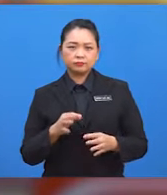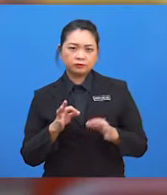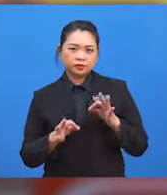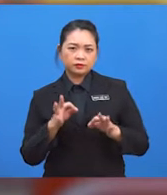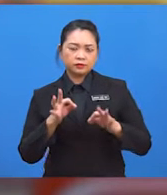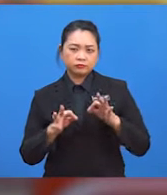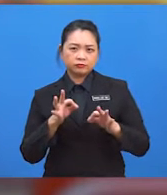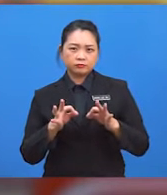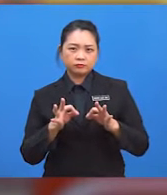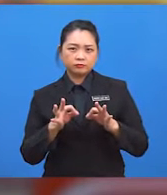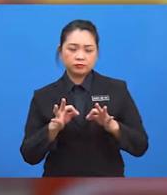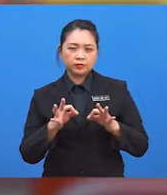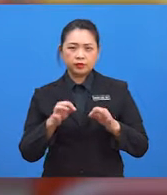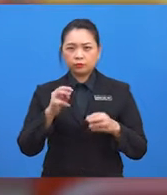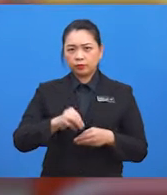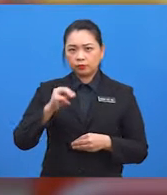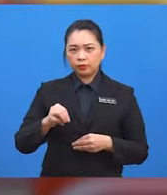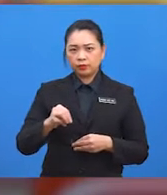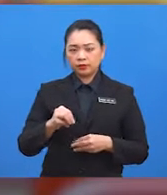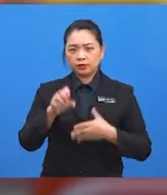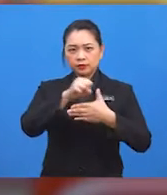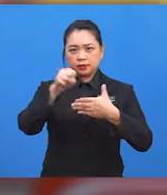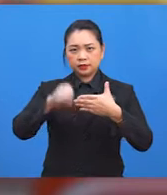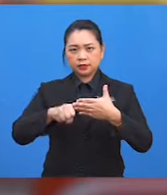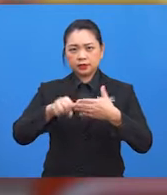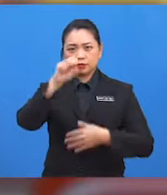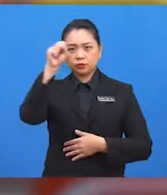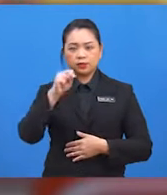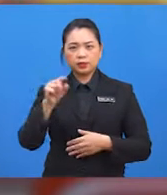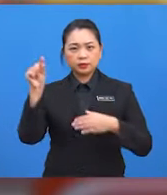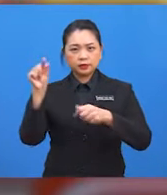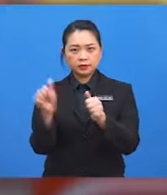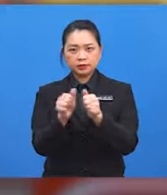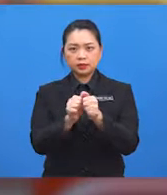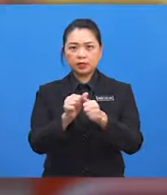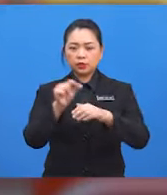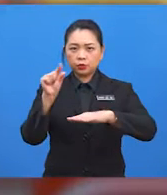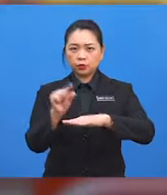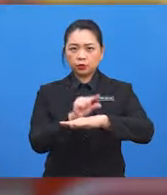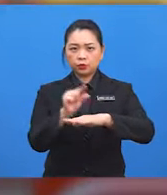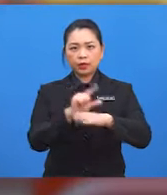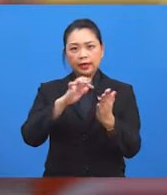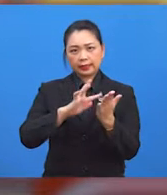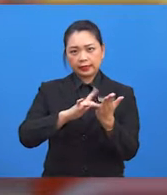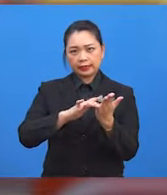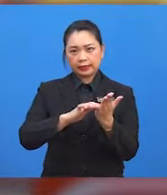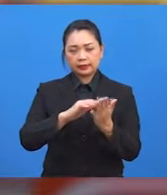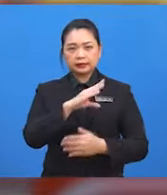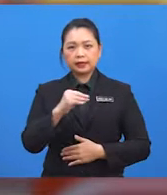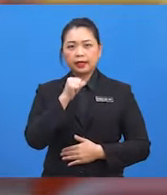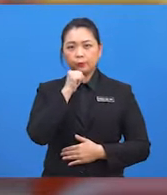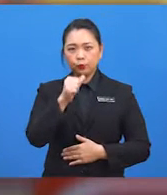murid-murid menyelesaikan soalan ini dengan menggunakan calculator dan bukan